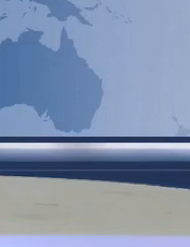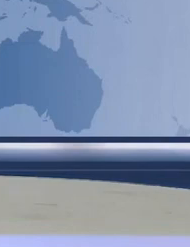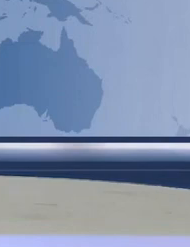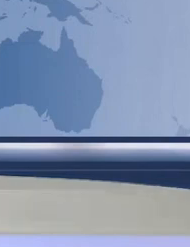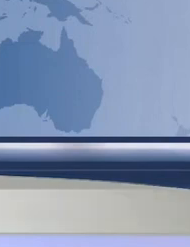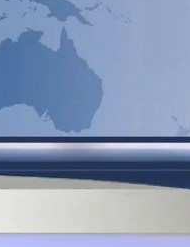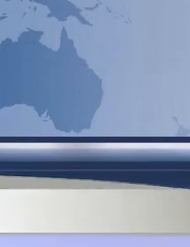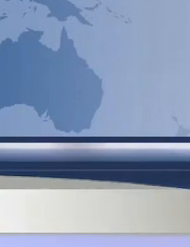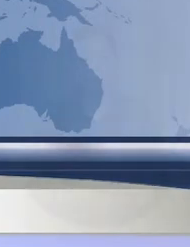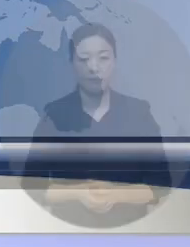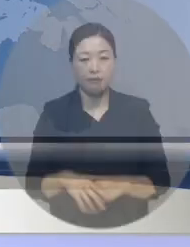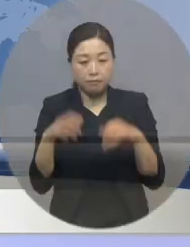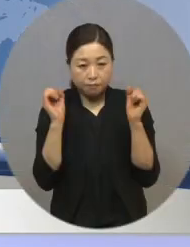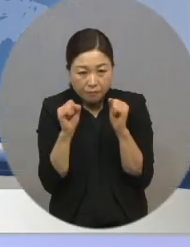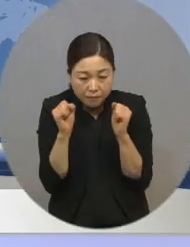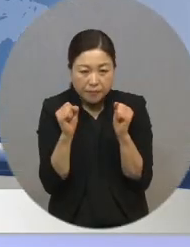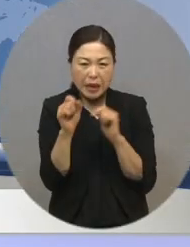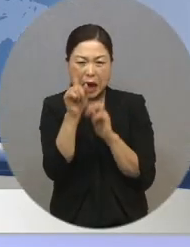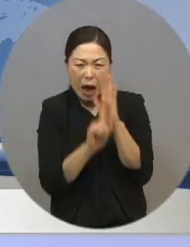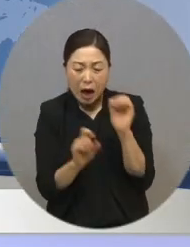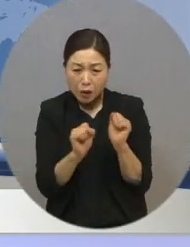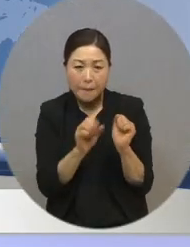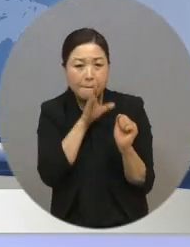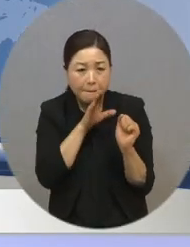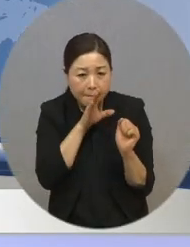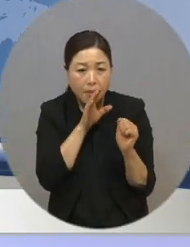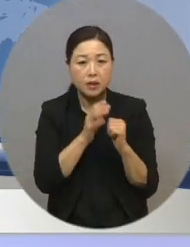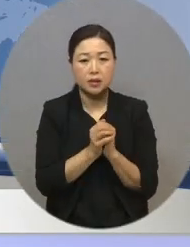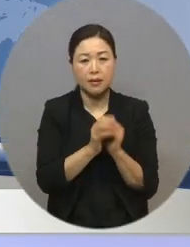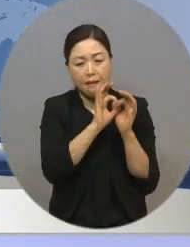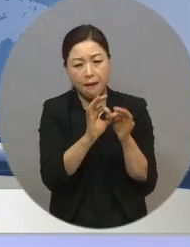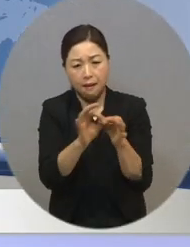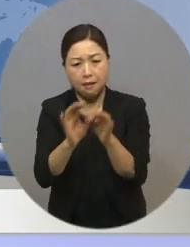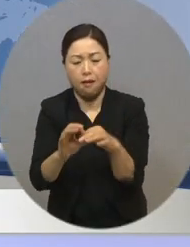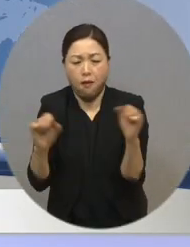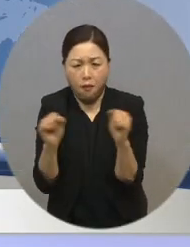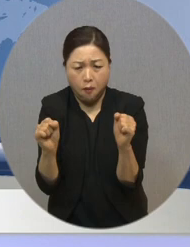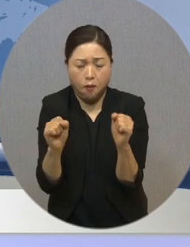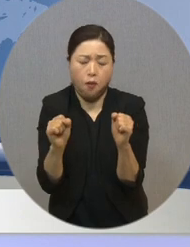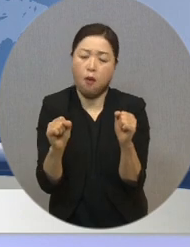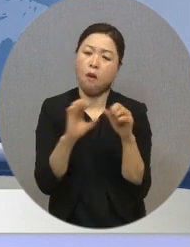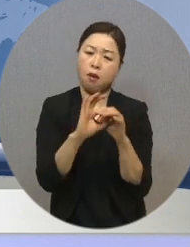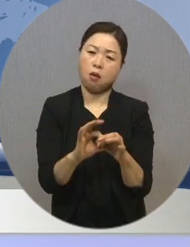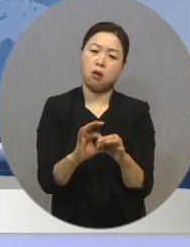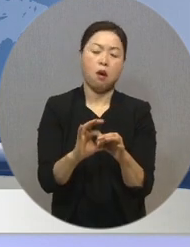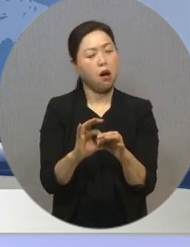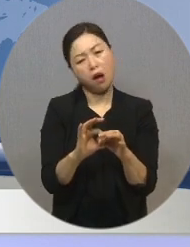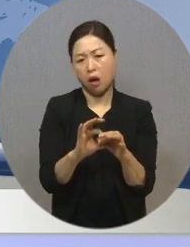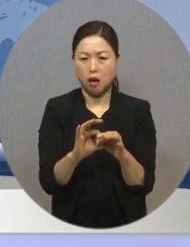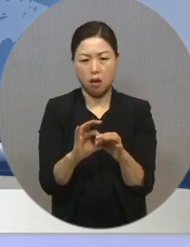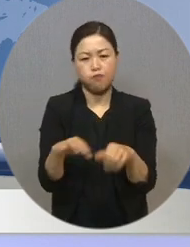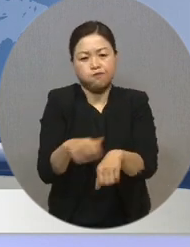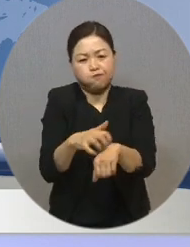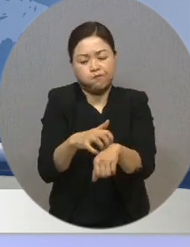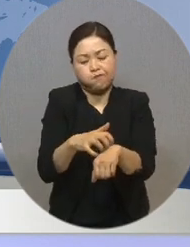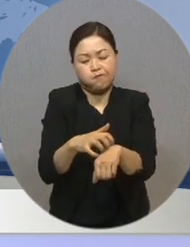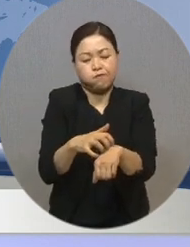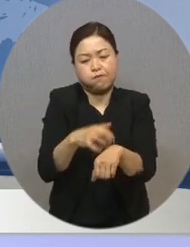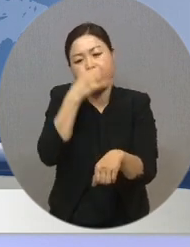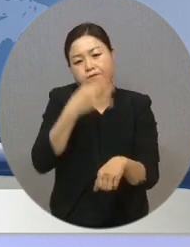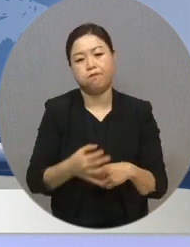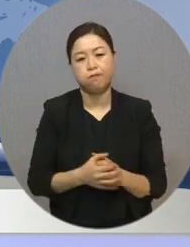겨울은 추워야 한다지만 연일 이어지는 한파 소식은 불편하고 어렵게만 느껴집니다.